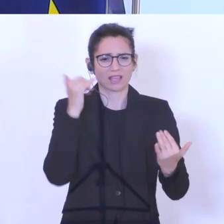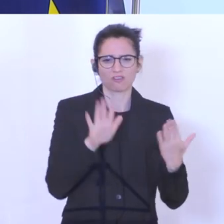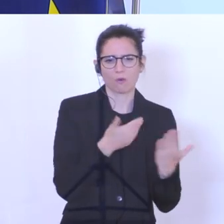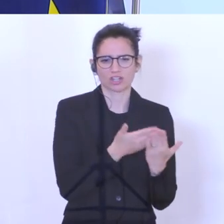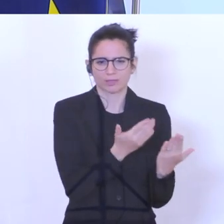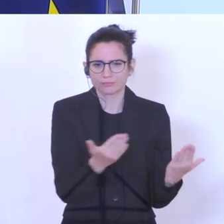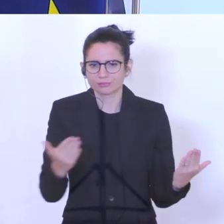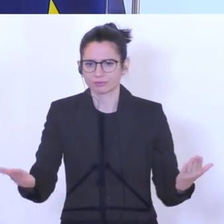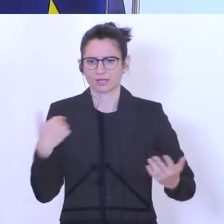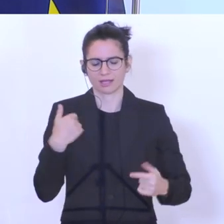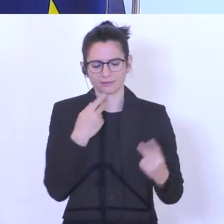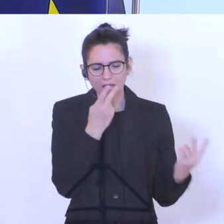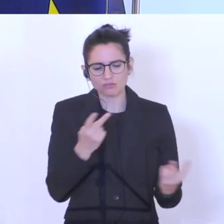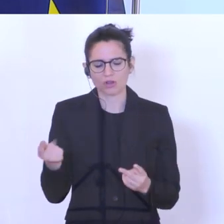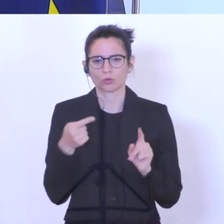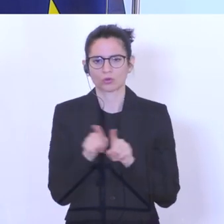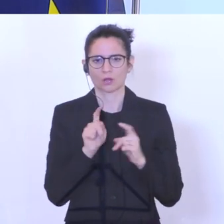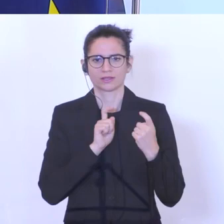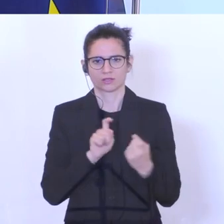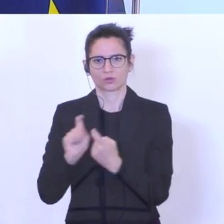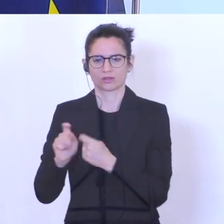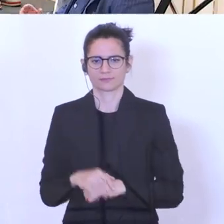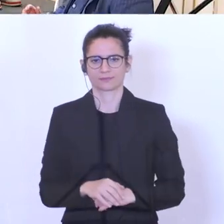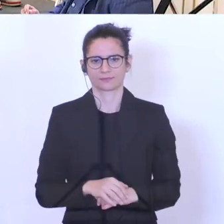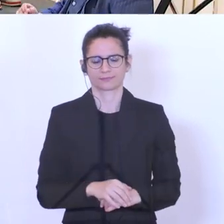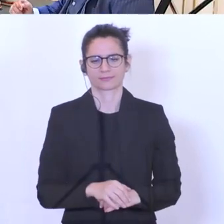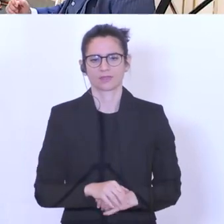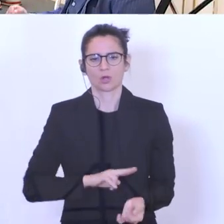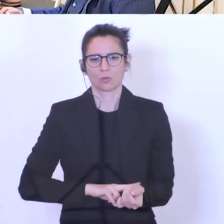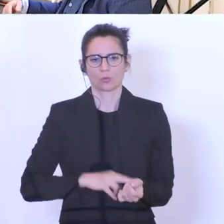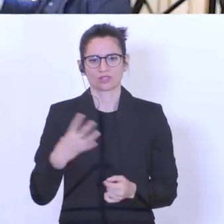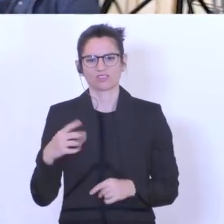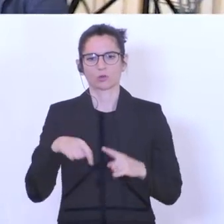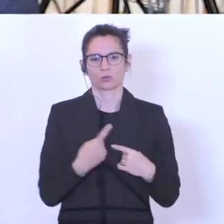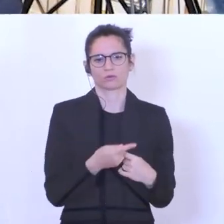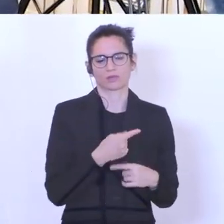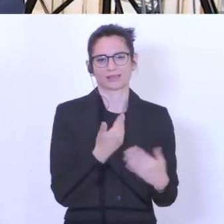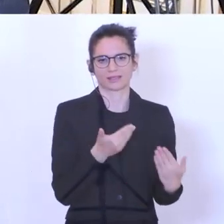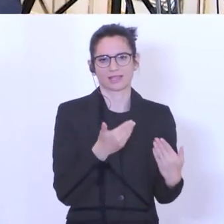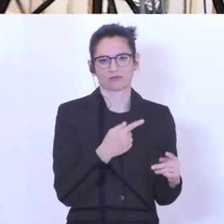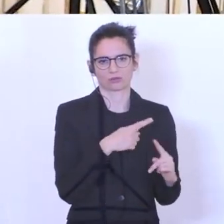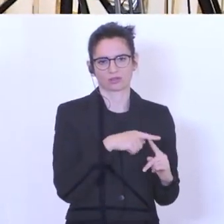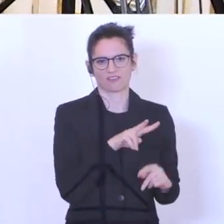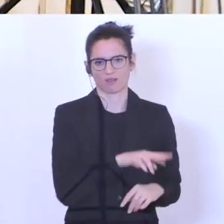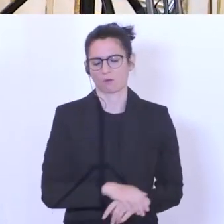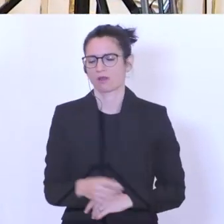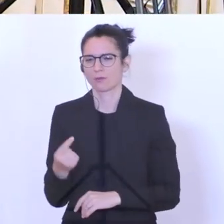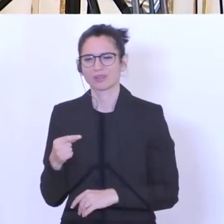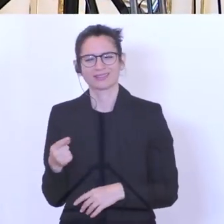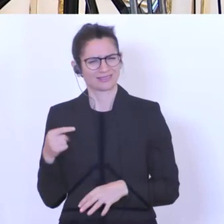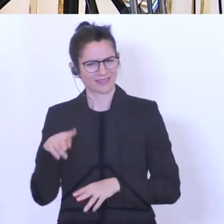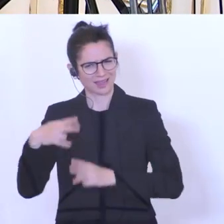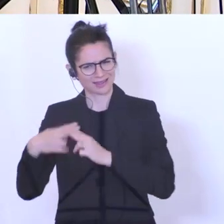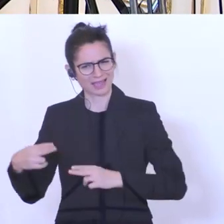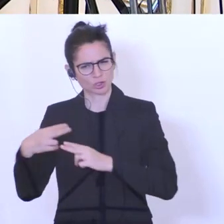sozusagen diskutiert und debattiert. Hals 4 und dann Servus TV. Trotz Öffnungen der Wirtschaft zum Beispiel bei der Gastronomie